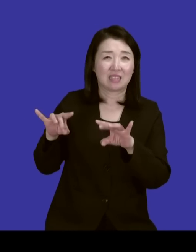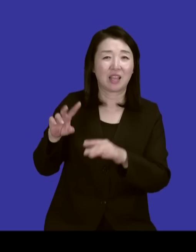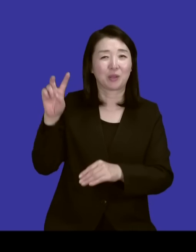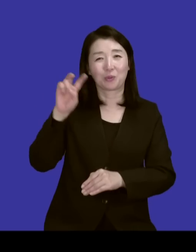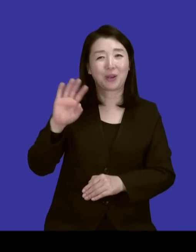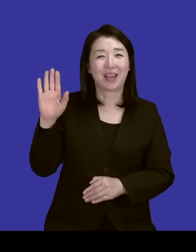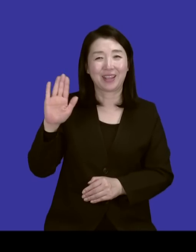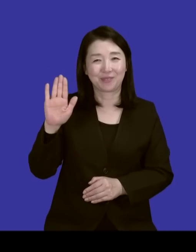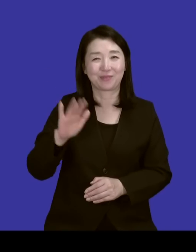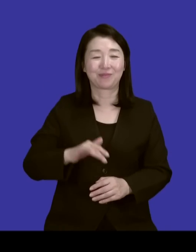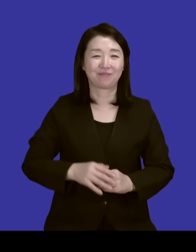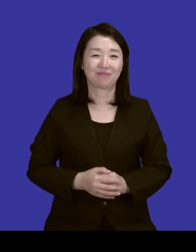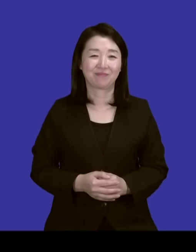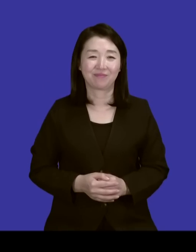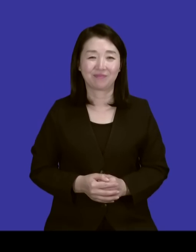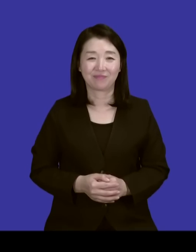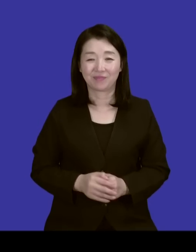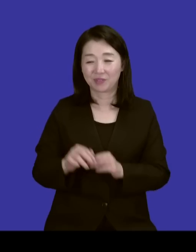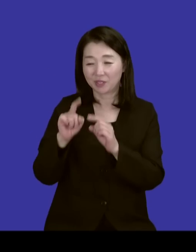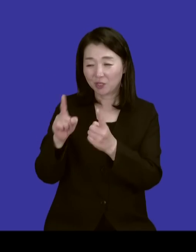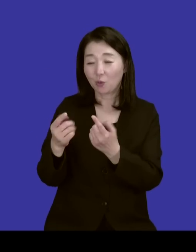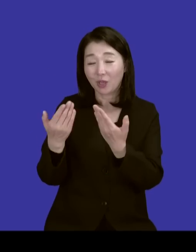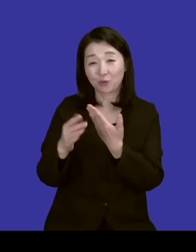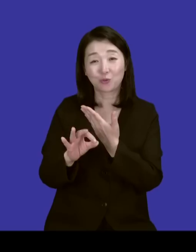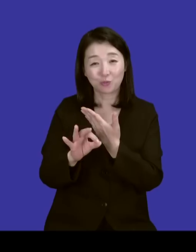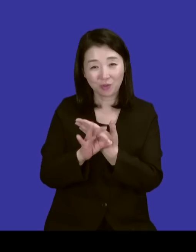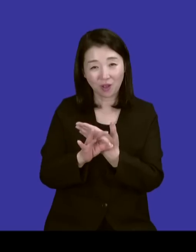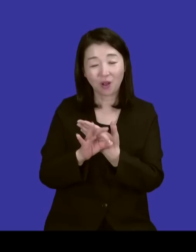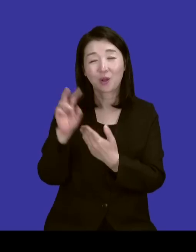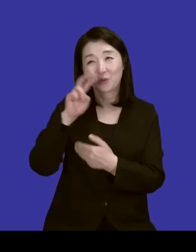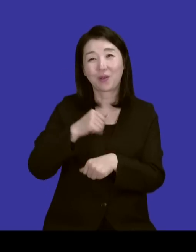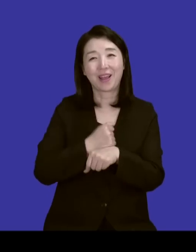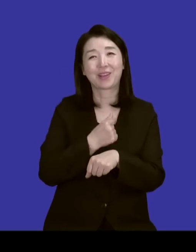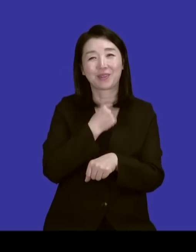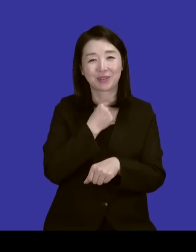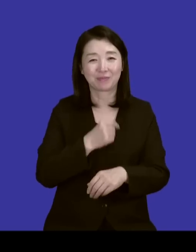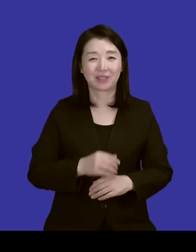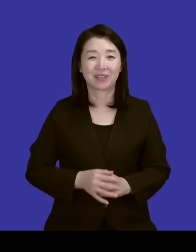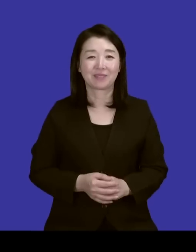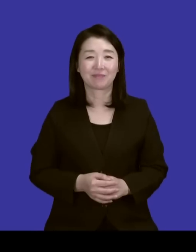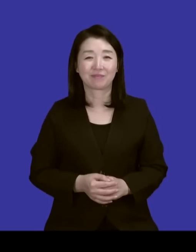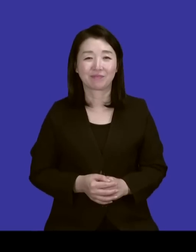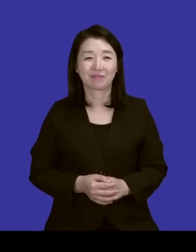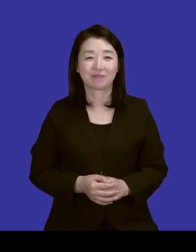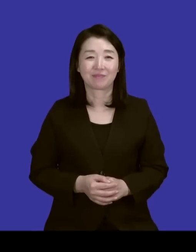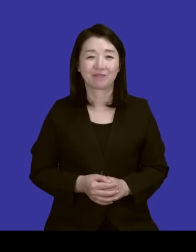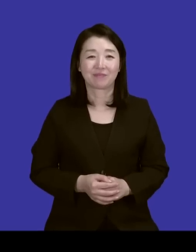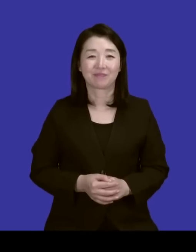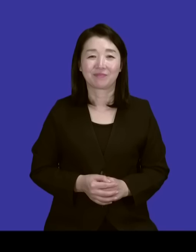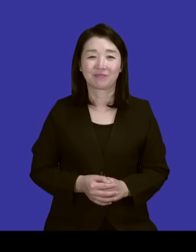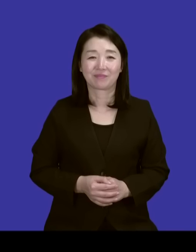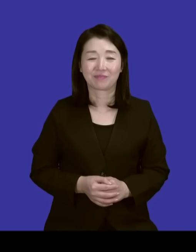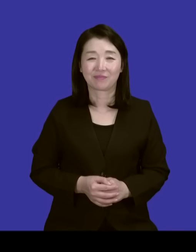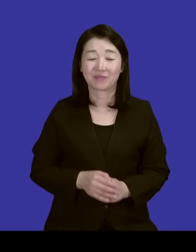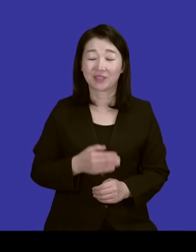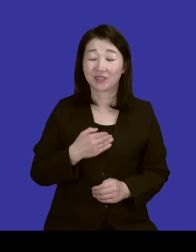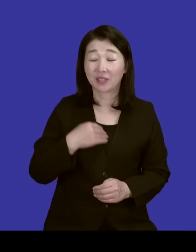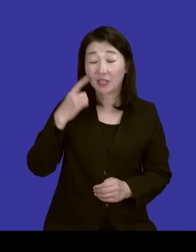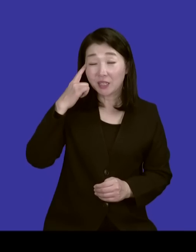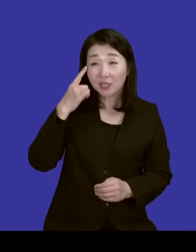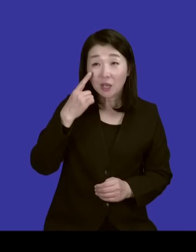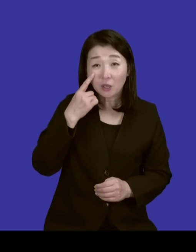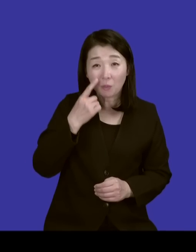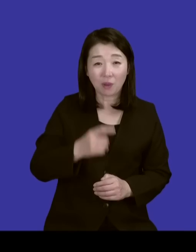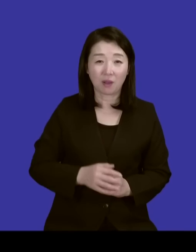그런 것들을 기회를 주시면 뭐 하겠습니다. 찬양도 좋잖아요. 제가 가만히 생각하니까